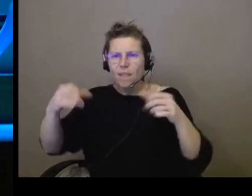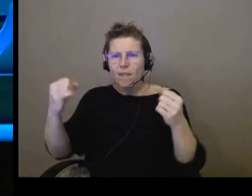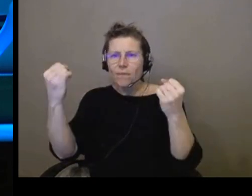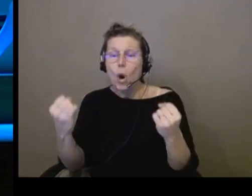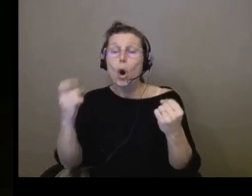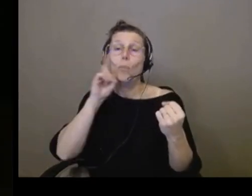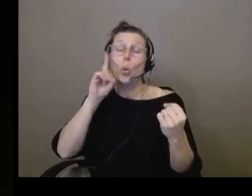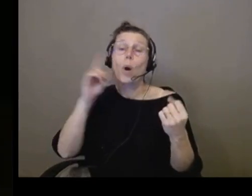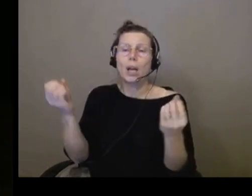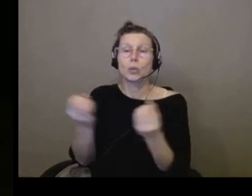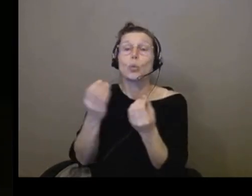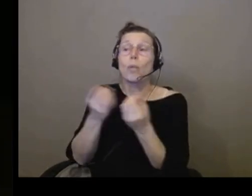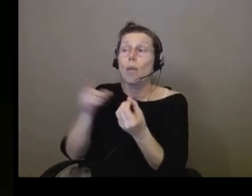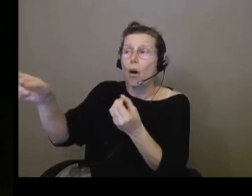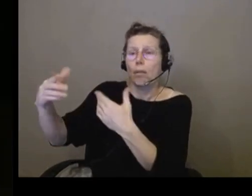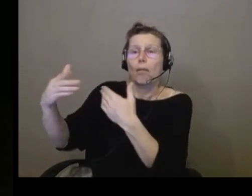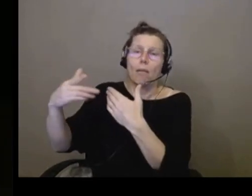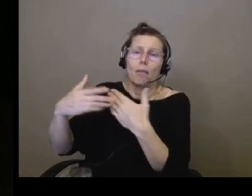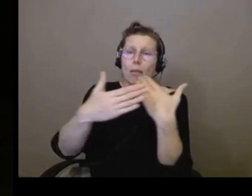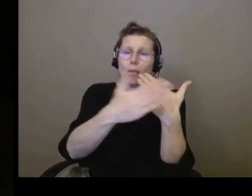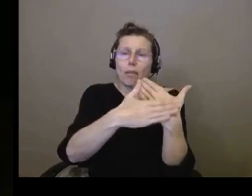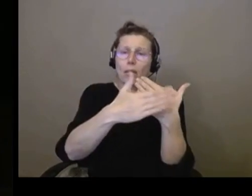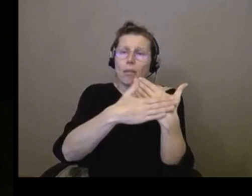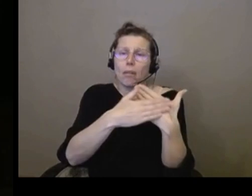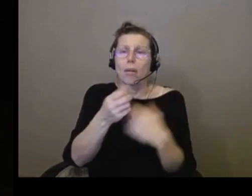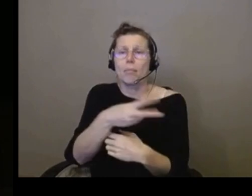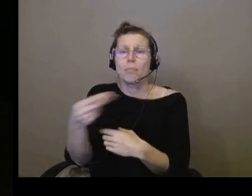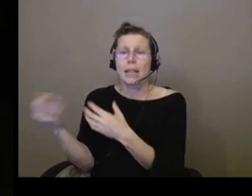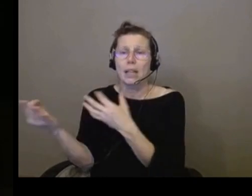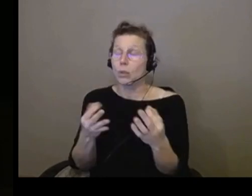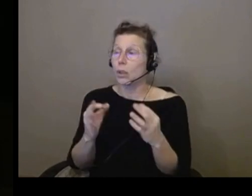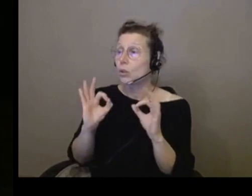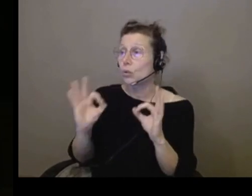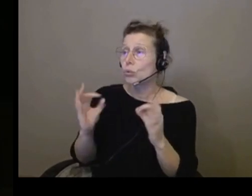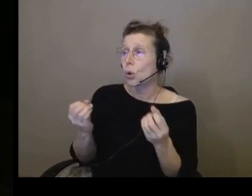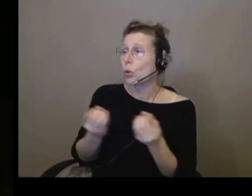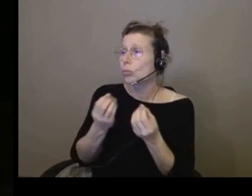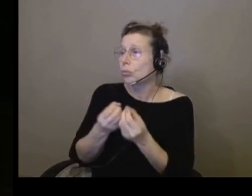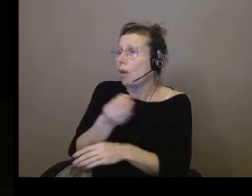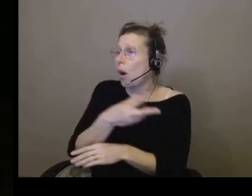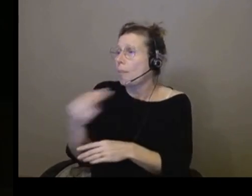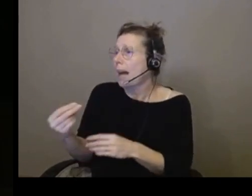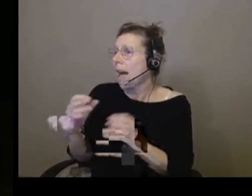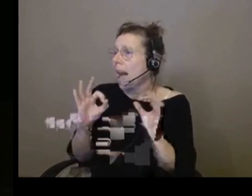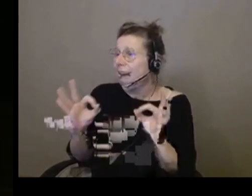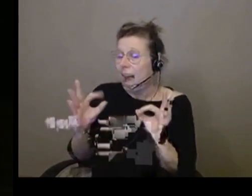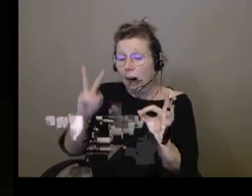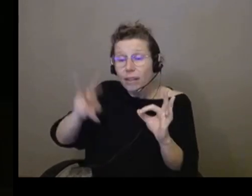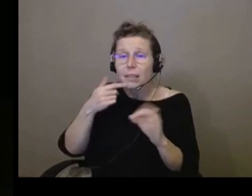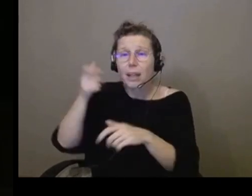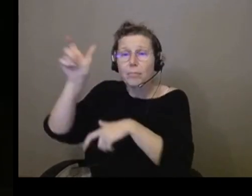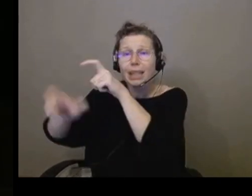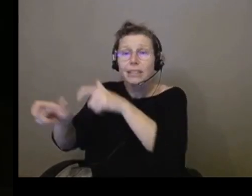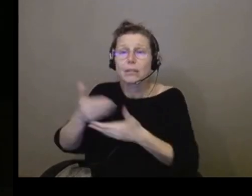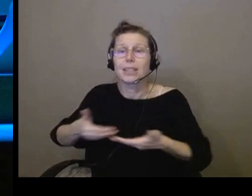Très souvent en panne, oui. C'était un propos, notamment, de Philippe Croison qui l'avançait et où c'est un point de frustration pour les personnes en situation de